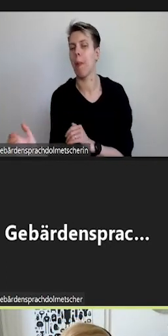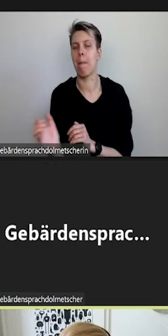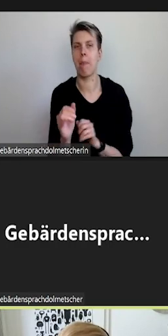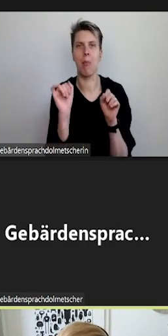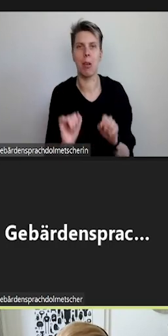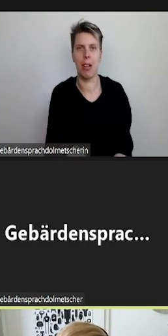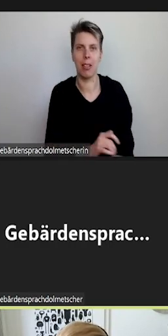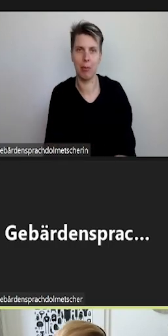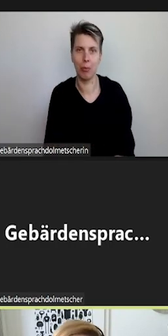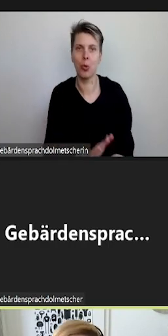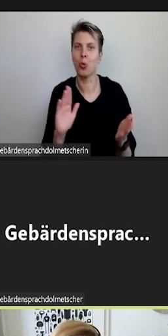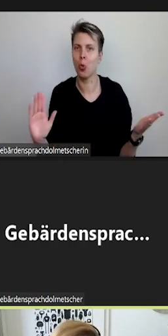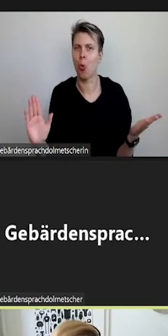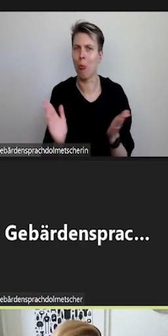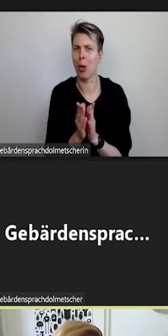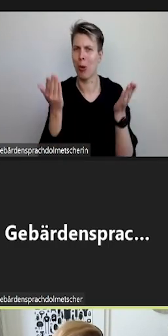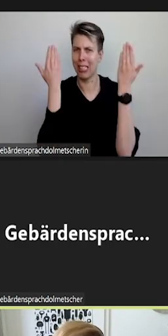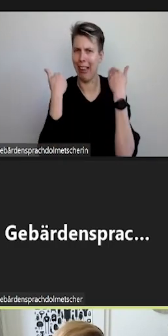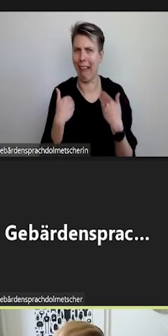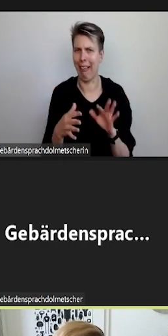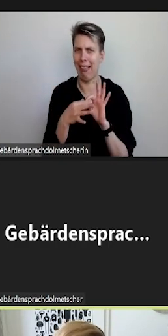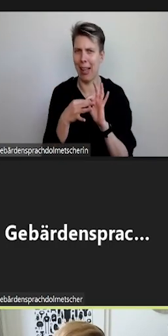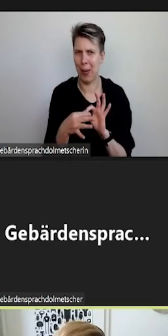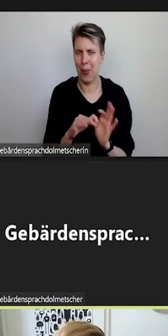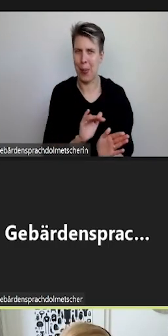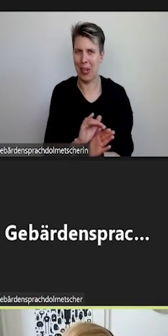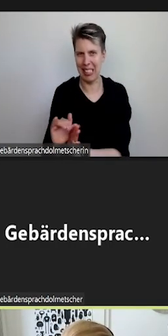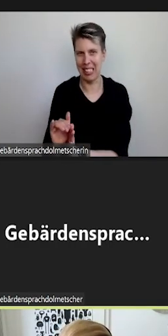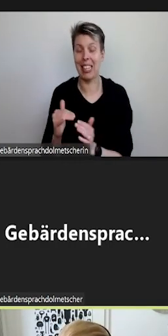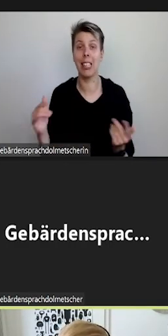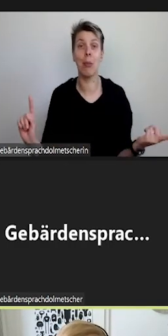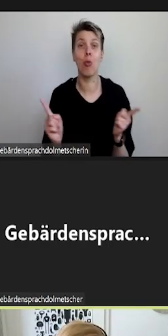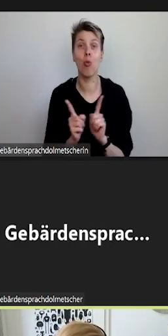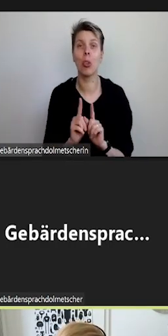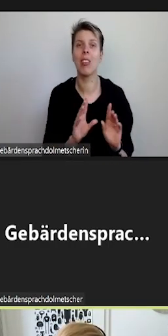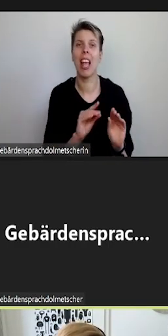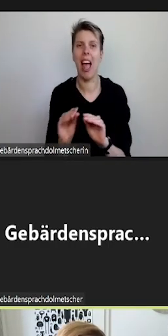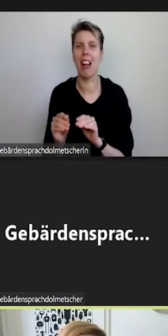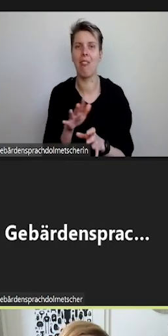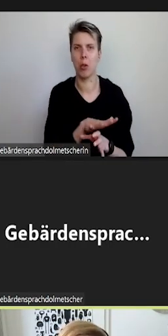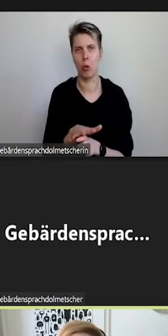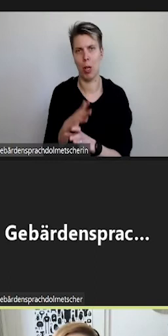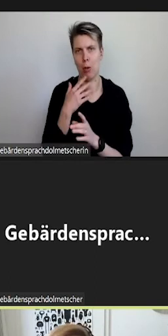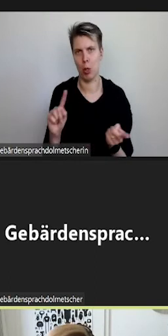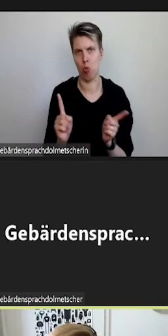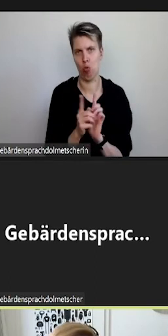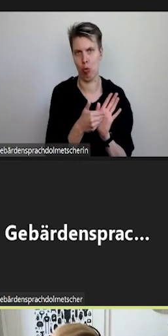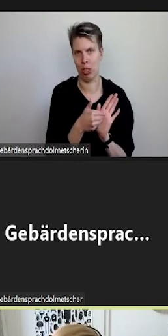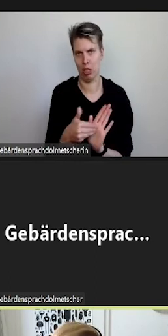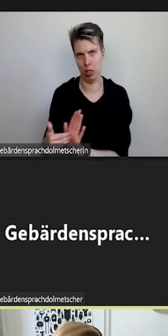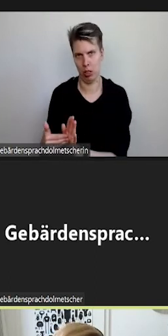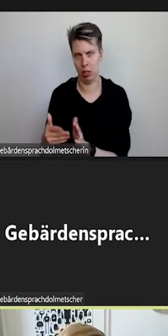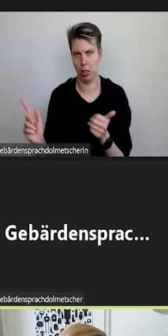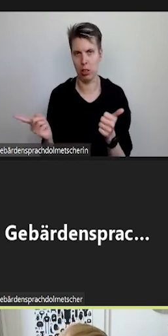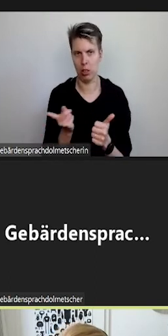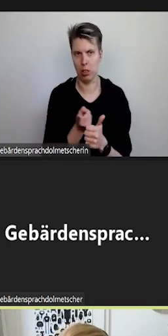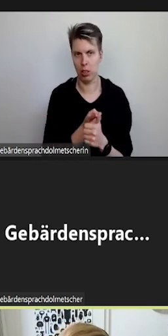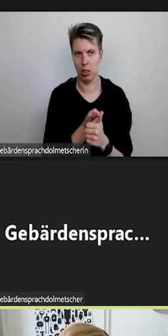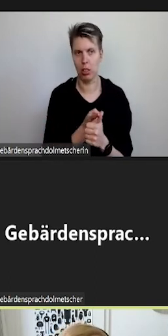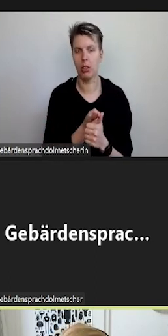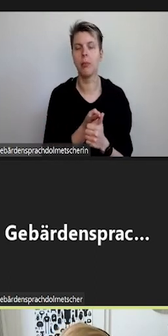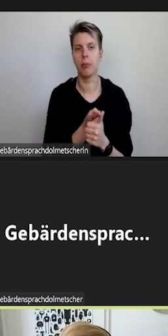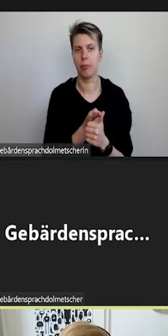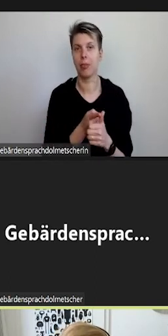So viel zum Hintergrund. Jetzt würde ich ein wenig auf die verschiedenen Anwendungen eingehen, die wir haben. Das ist eben zunächst die